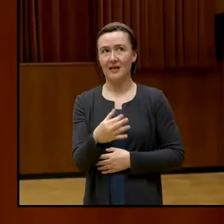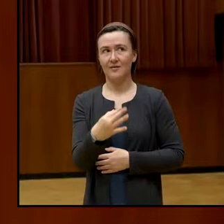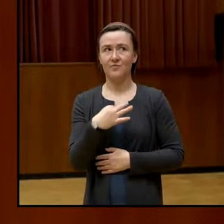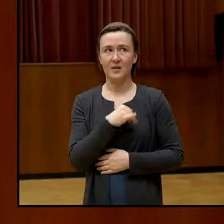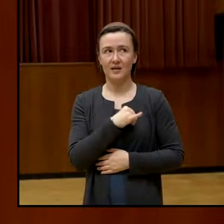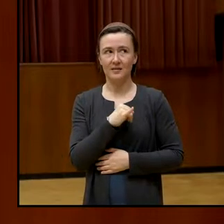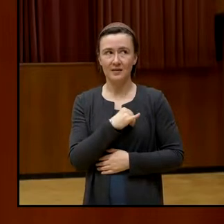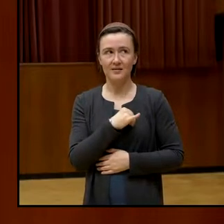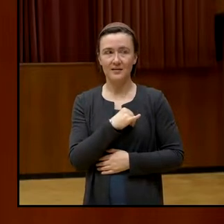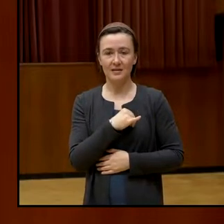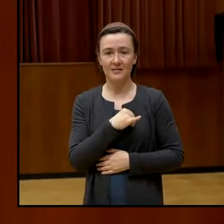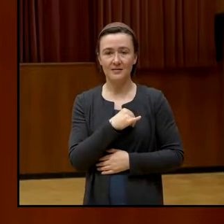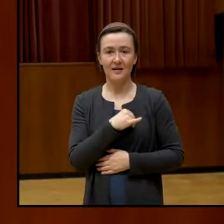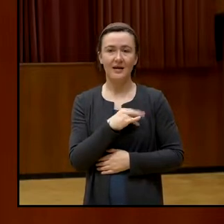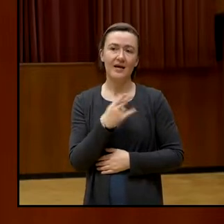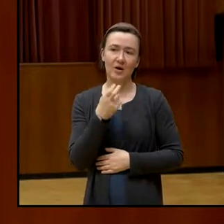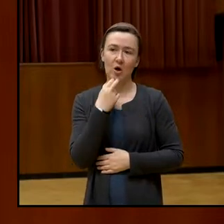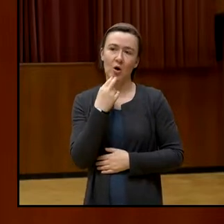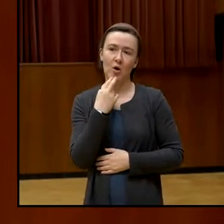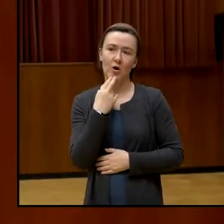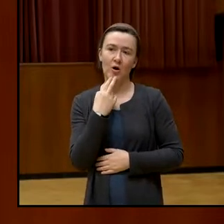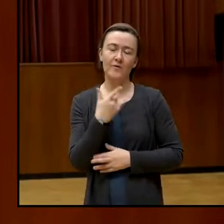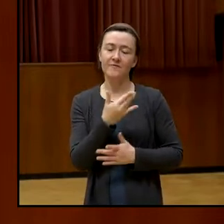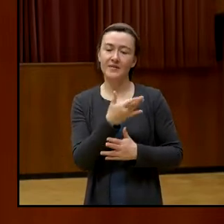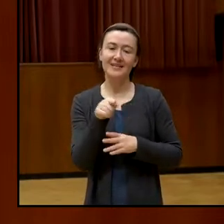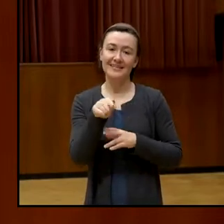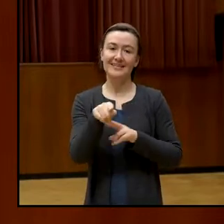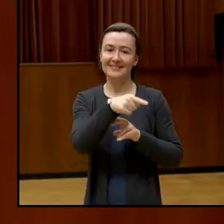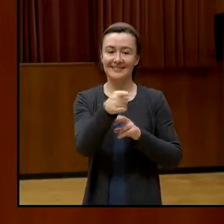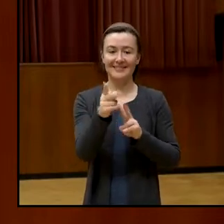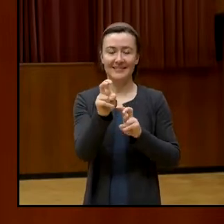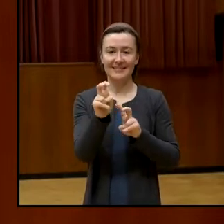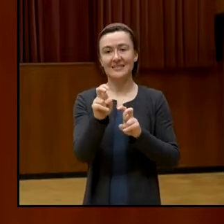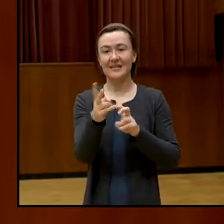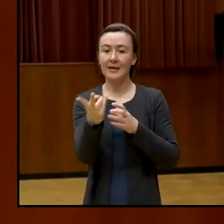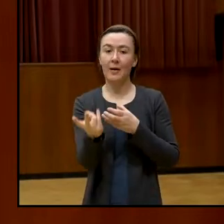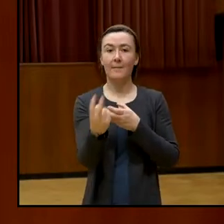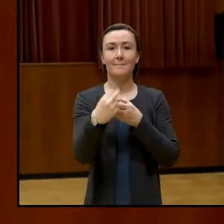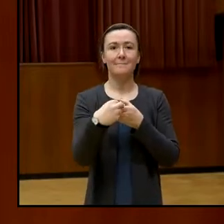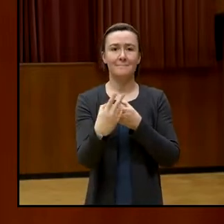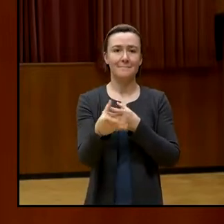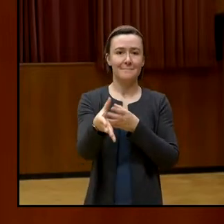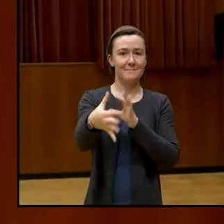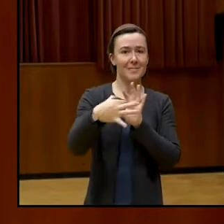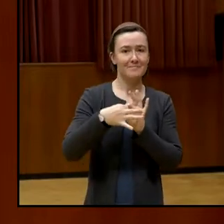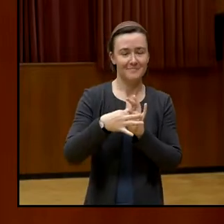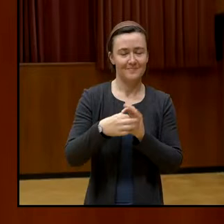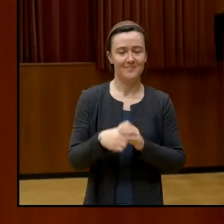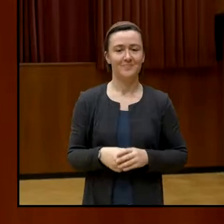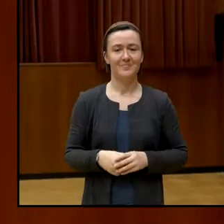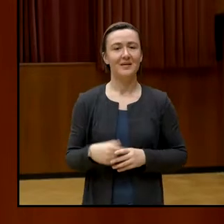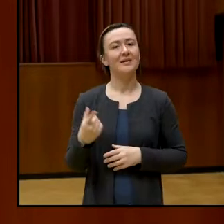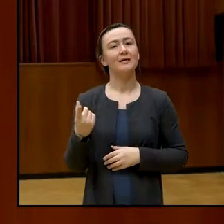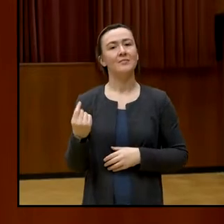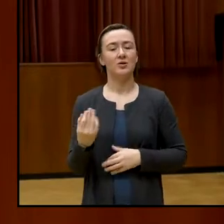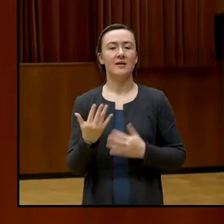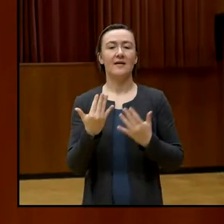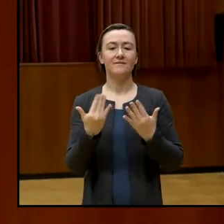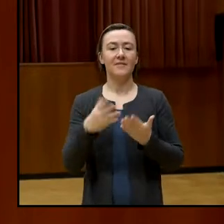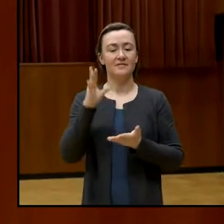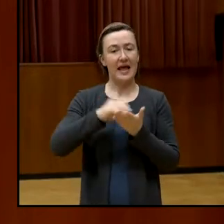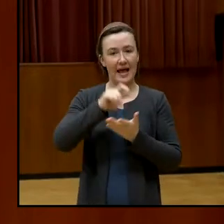dem Grund, um Sie ins Thema direkt zu bringen. Also wie viele Einwohnerinnen und Einwohner im Wahlalter